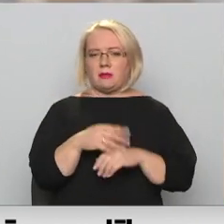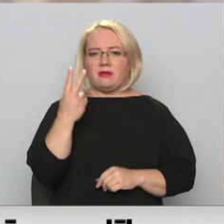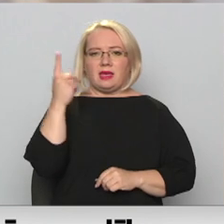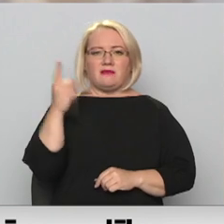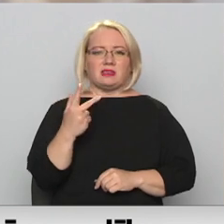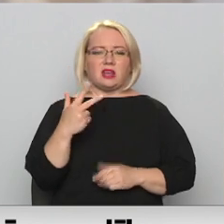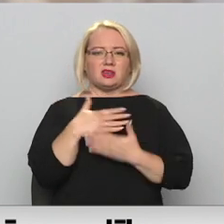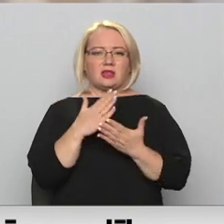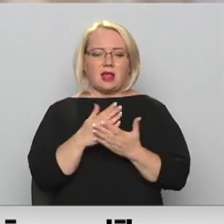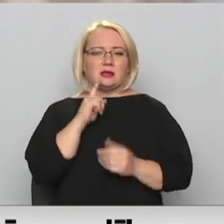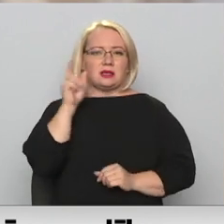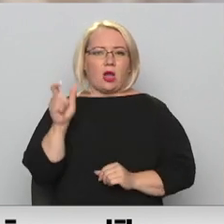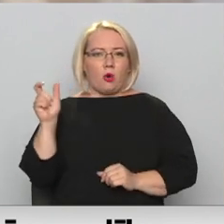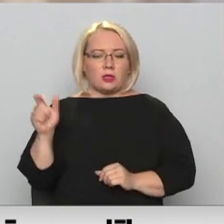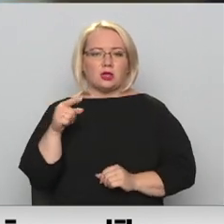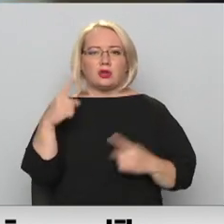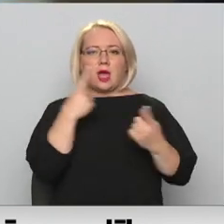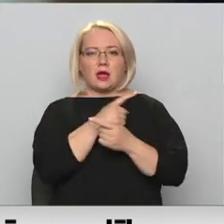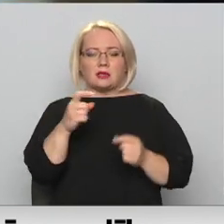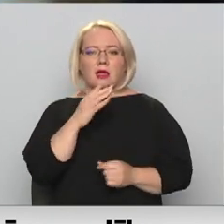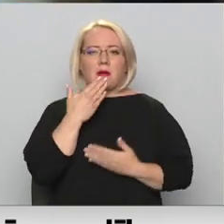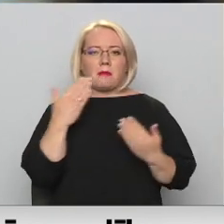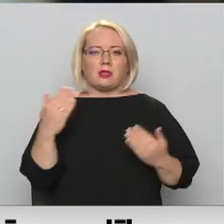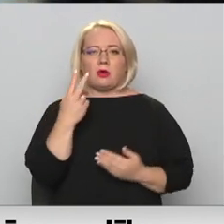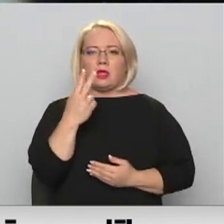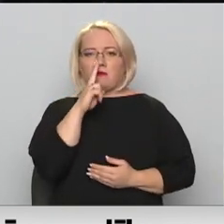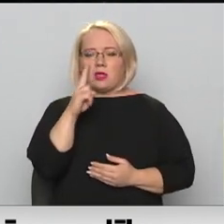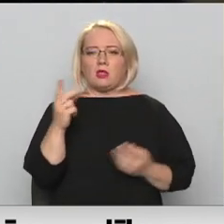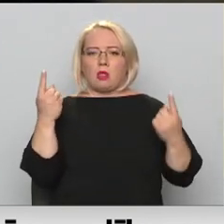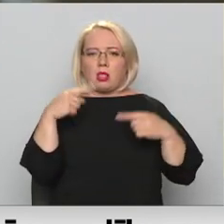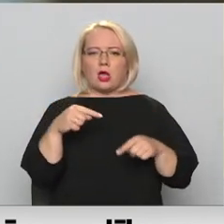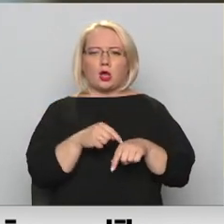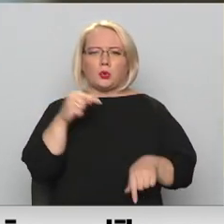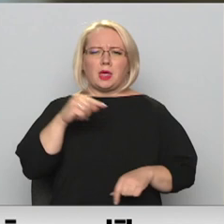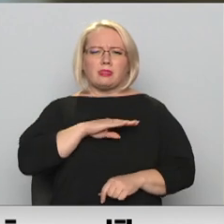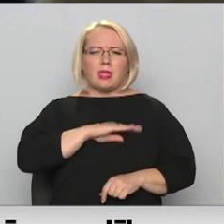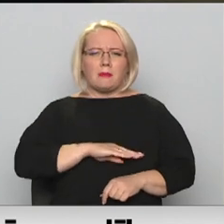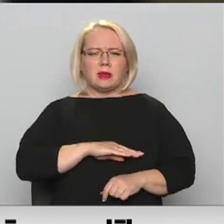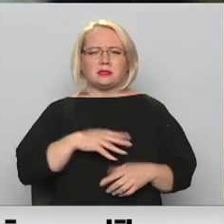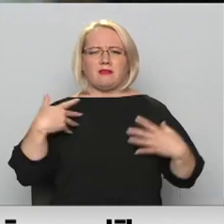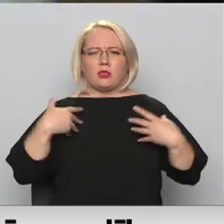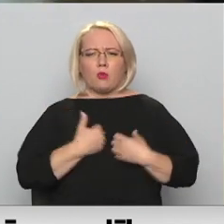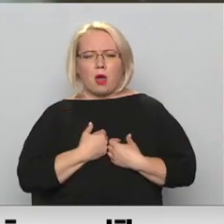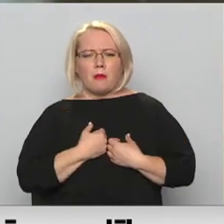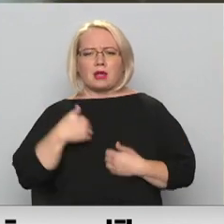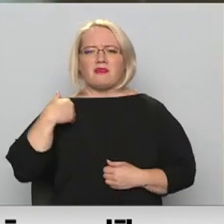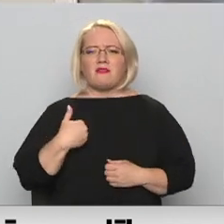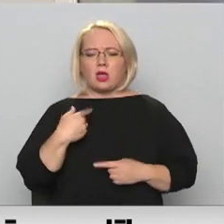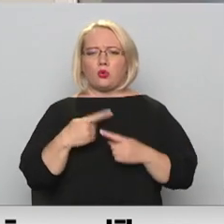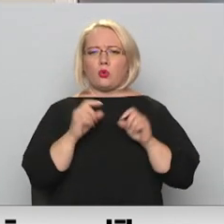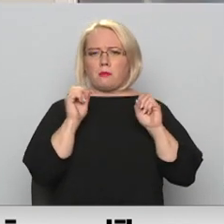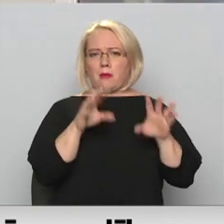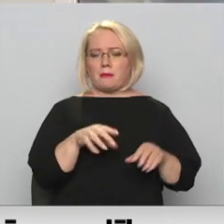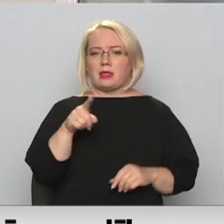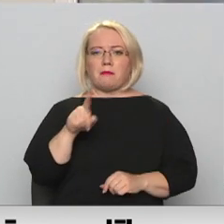trešdaļas jauniešu anenīmās Ankitās atzina, pēdējo divu nedēļu laikā jūtu šies depresīvi nomākti. Vientuļu un pat pamesti. Tie